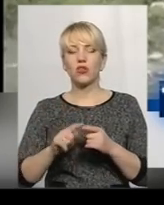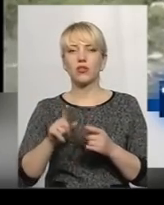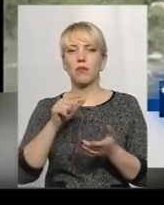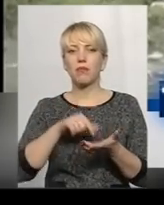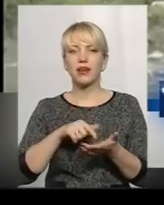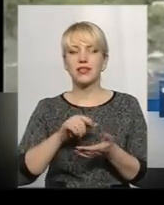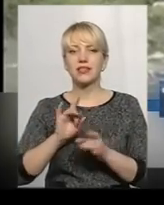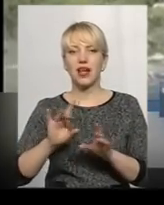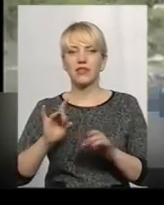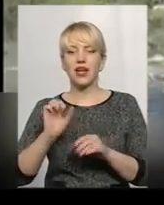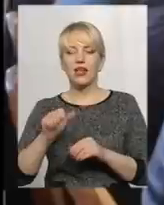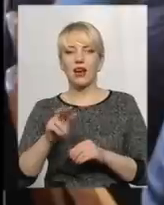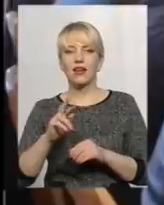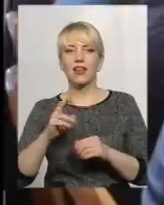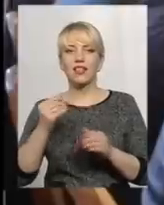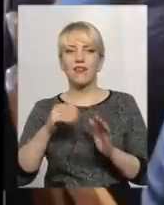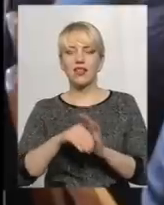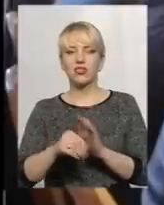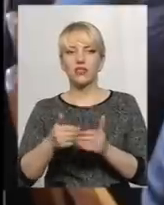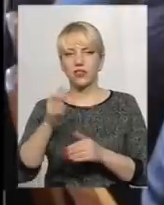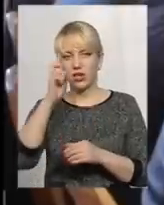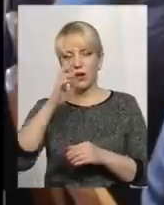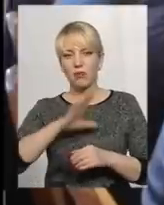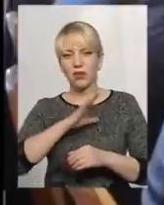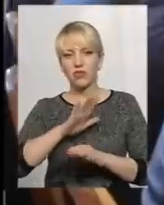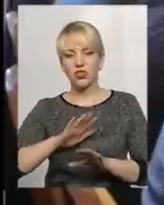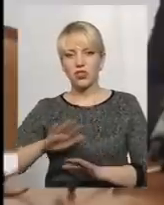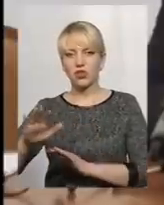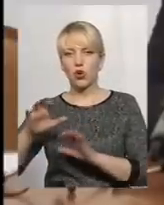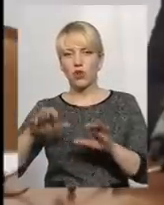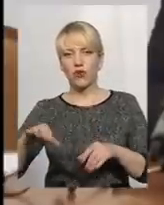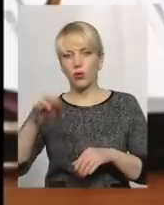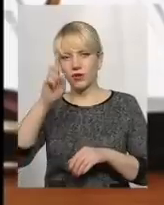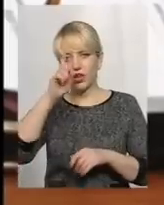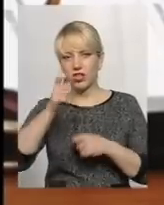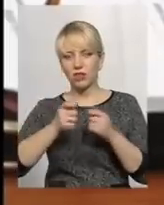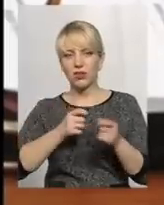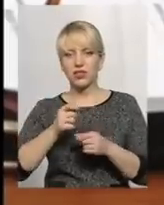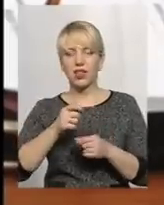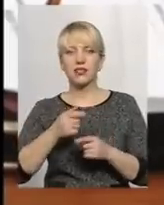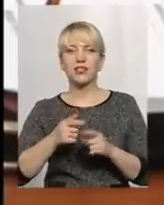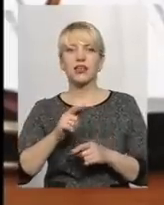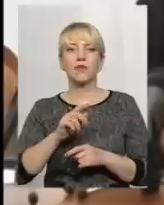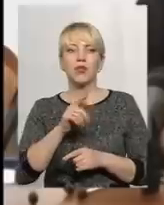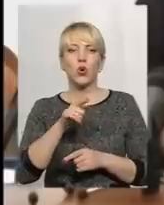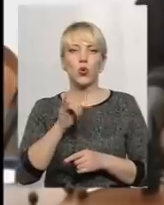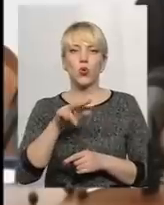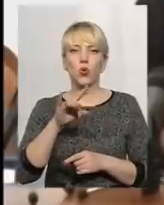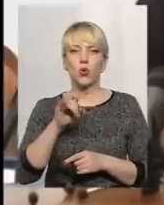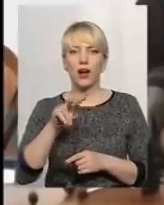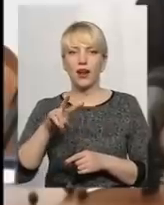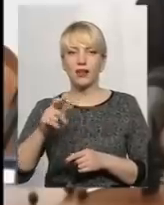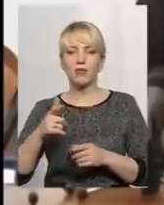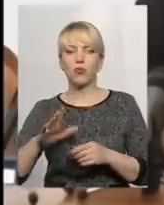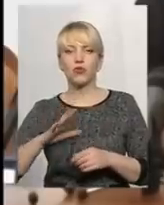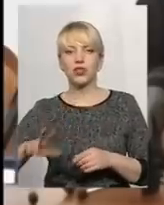інвестор від держави Тодішній заступник голови облдержадміністрації Василя Ядухи Леонід Гураль виявився тестом директора ТОВ